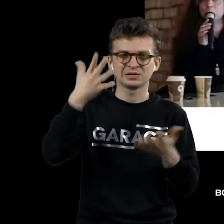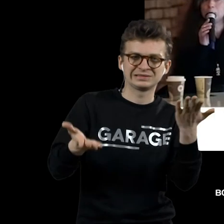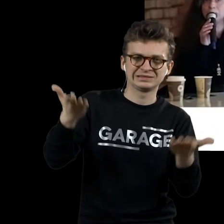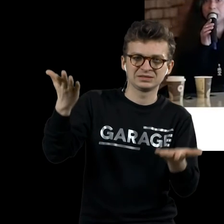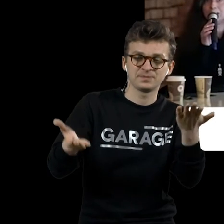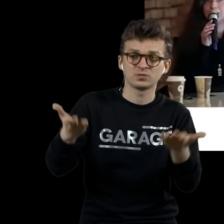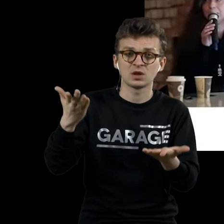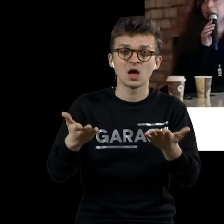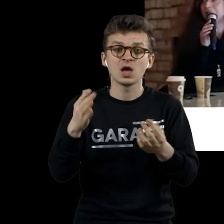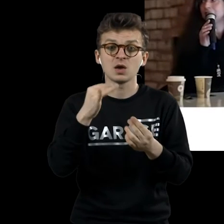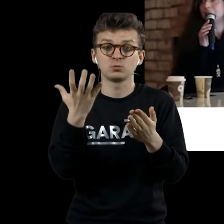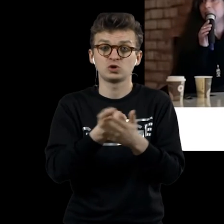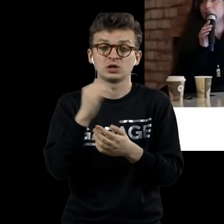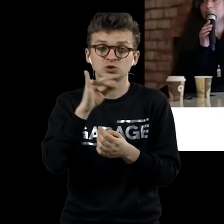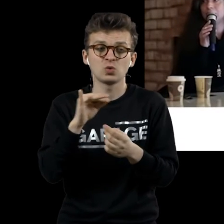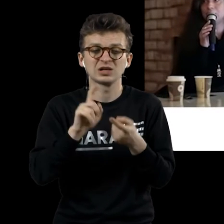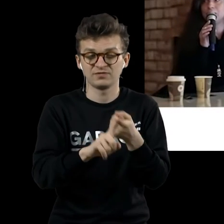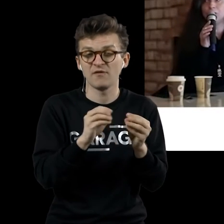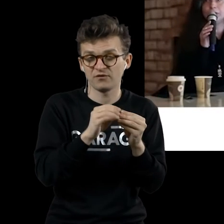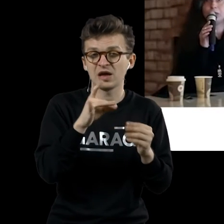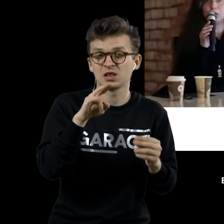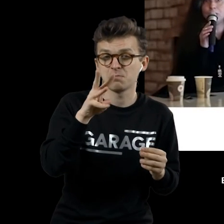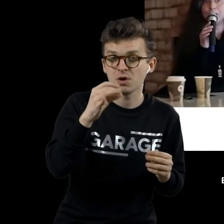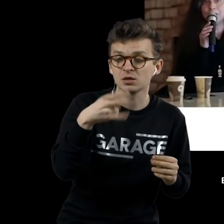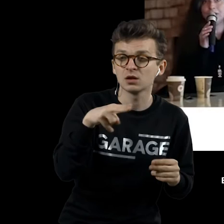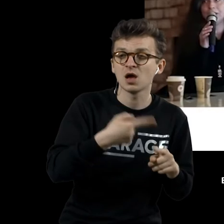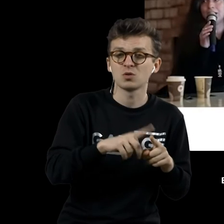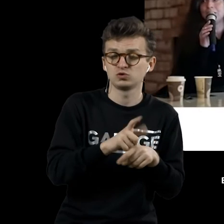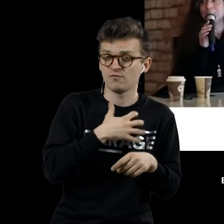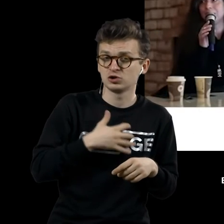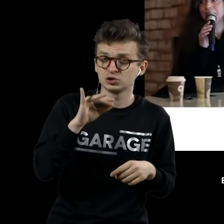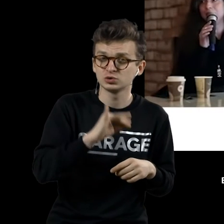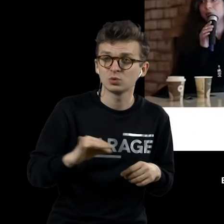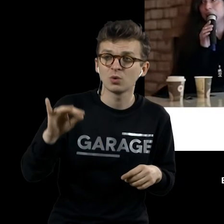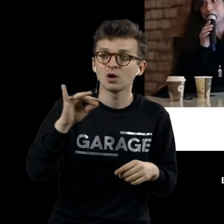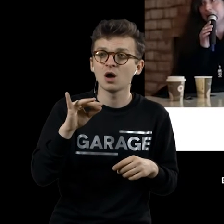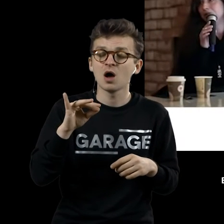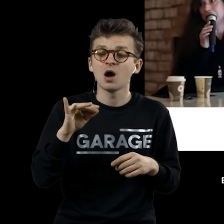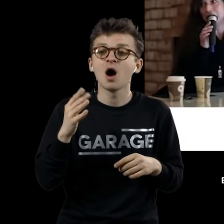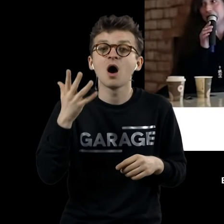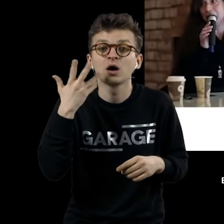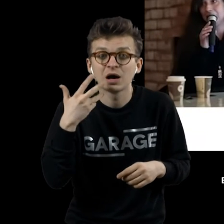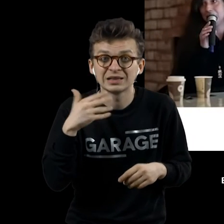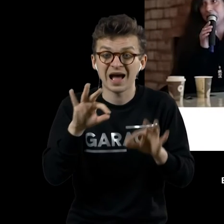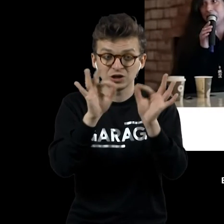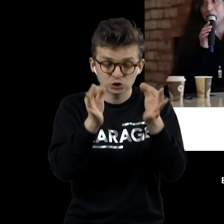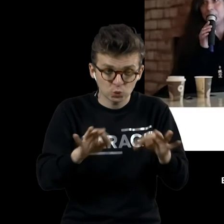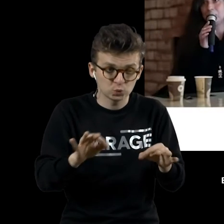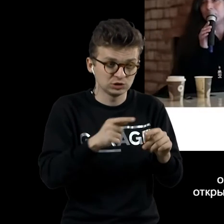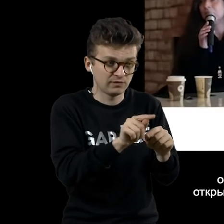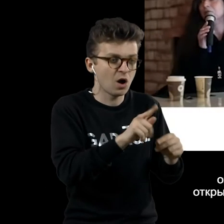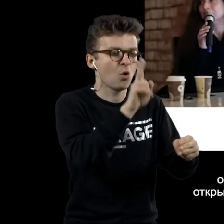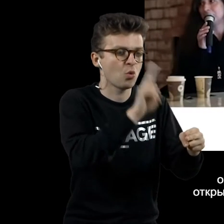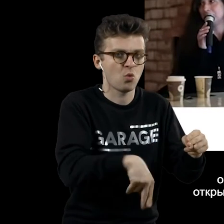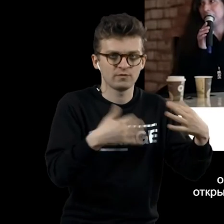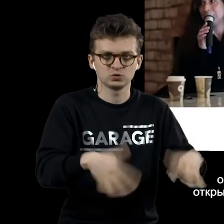но, может быть, в связи с редимейдами, гораздо более важная история, в какой момент произведение искусства перестает быть произведением искусства, в какой момент